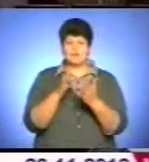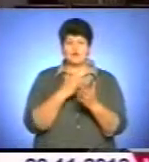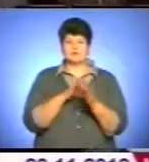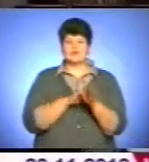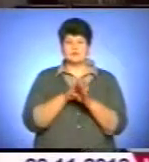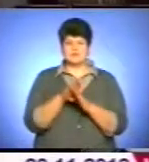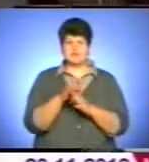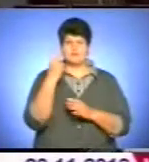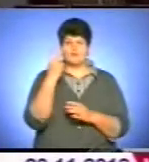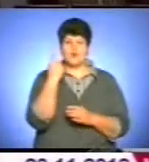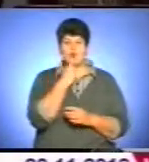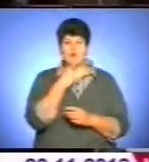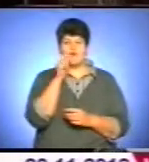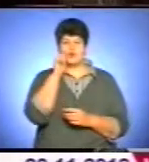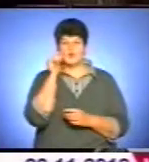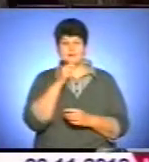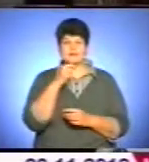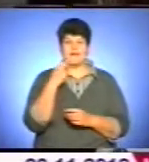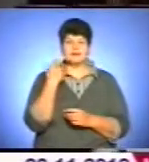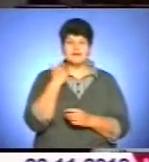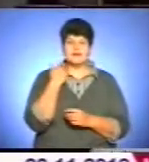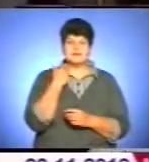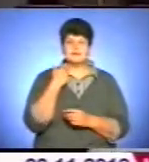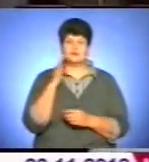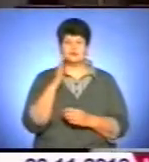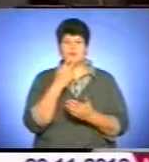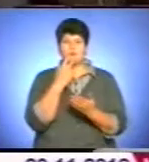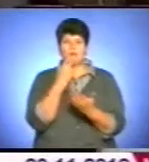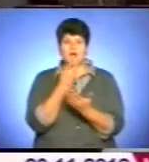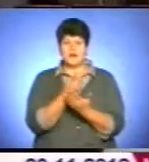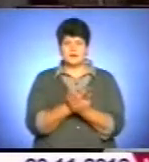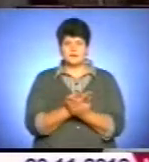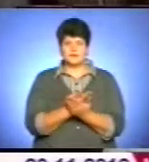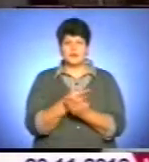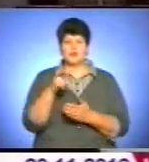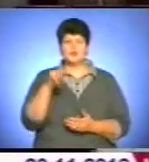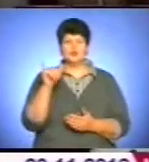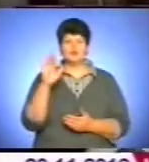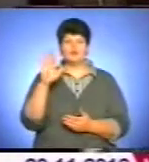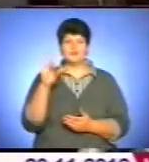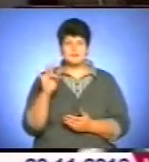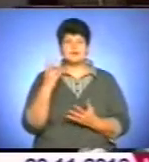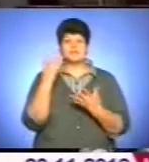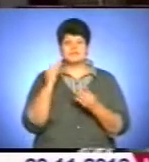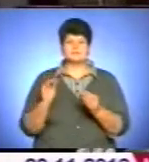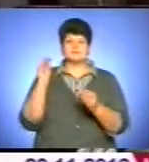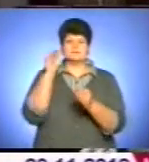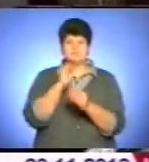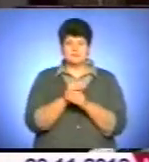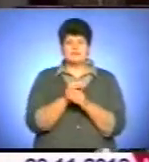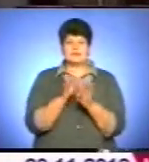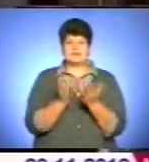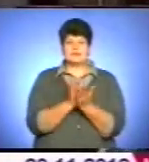український і на англійський. Але оскільки він буде презентуватися у Луврі, то ми вирішили ще каталог і